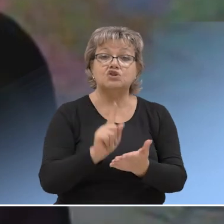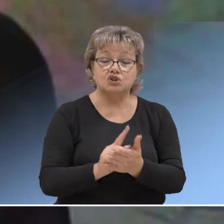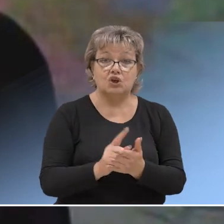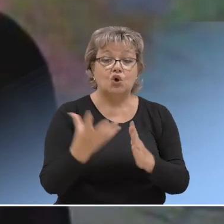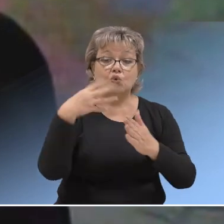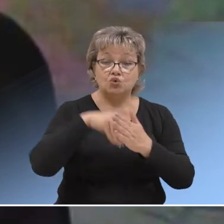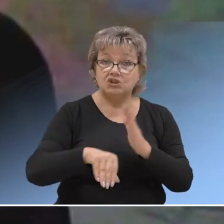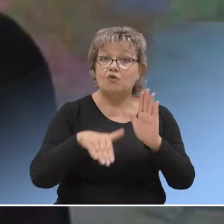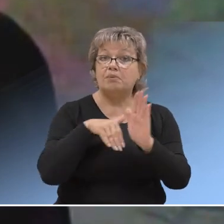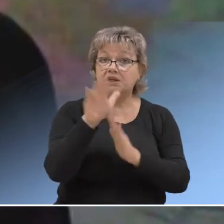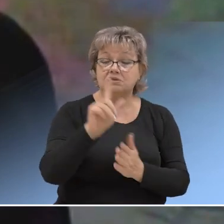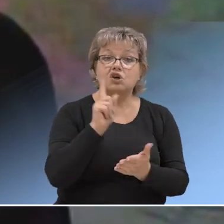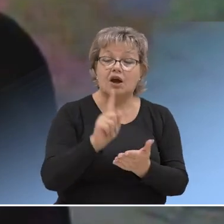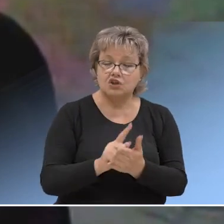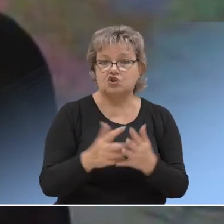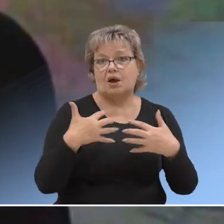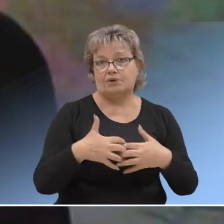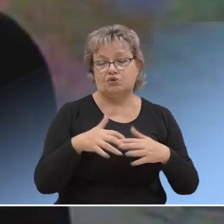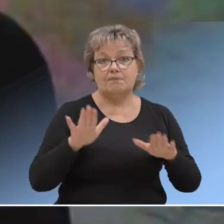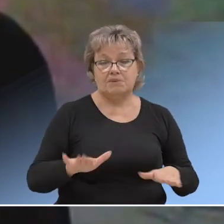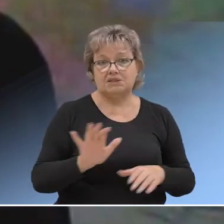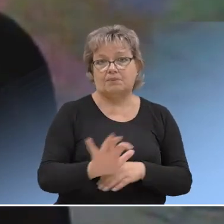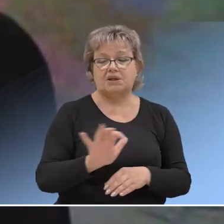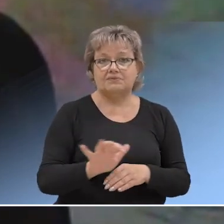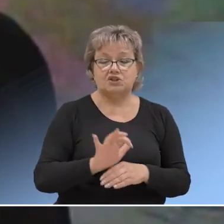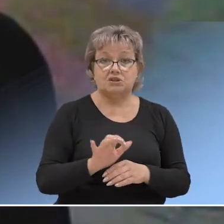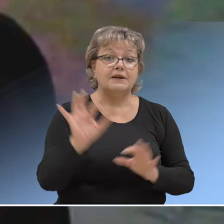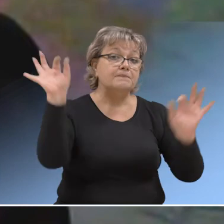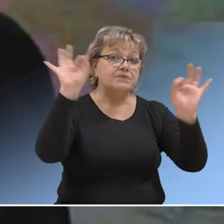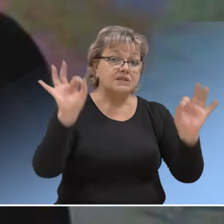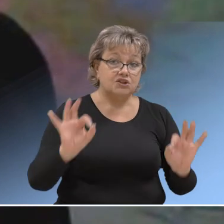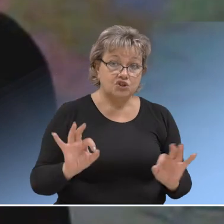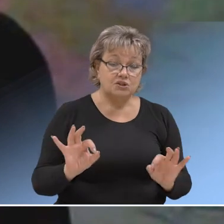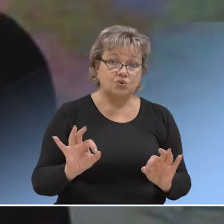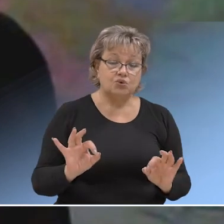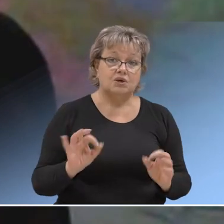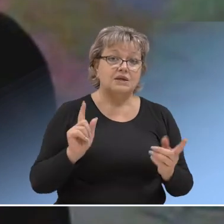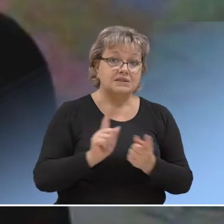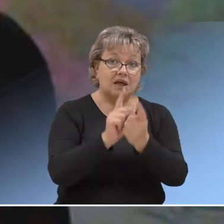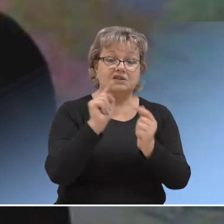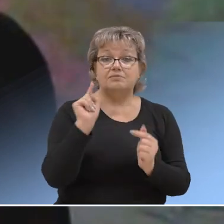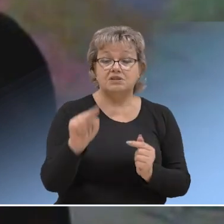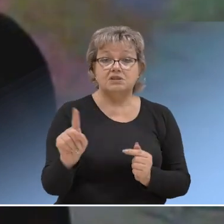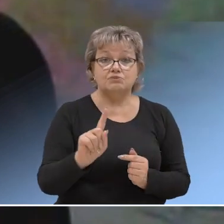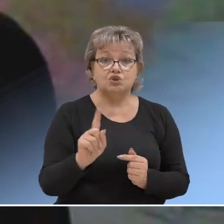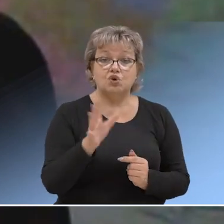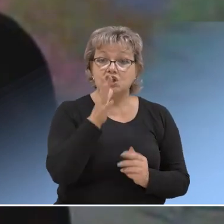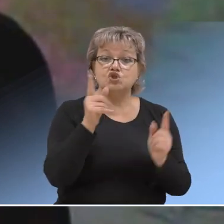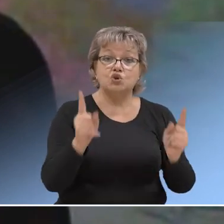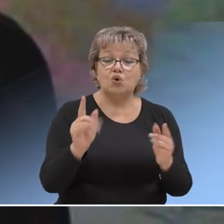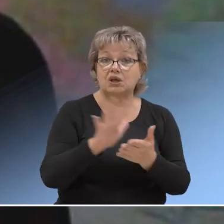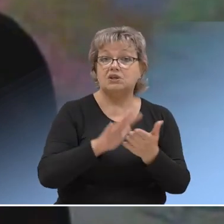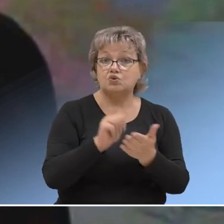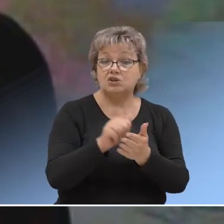должны учитывать в приоритете, конечно же, оборудование местных производителей. Ведь зачастую мы сталкиваемся с тем, что и